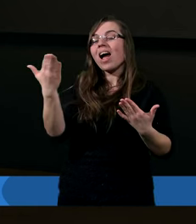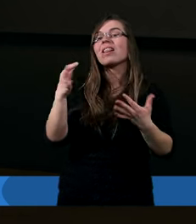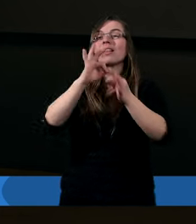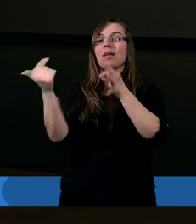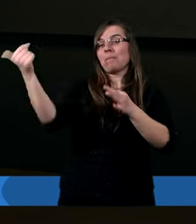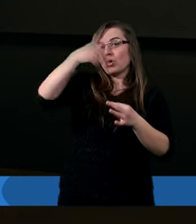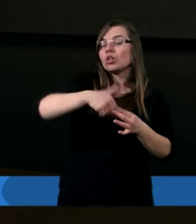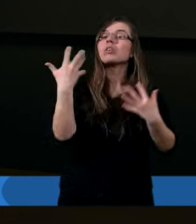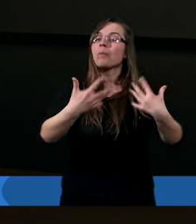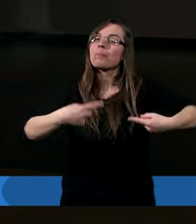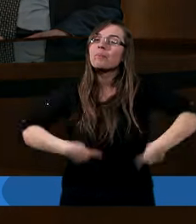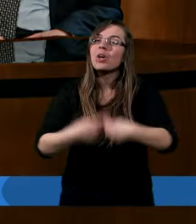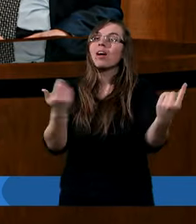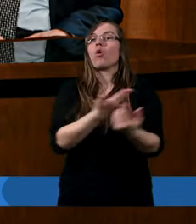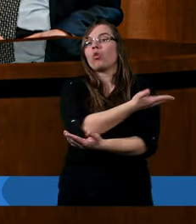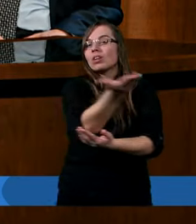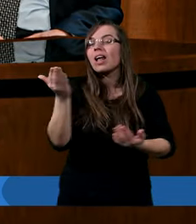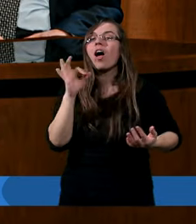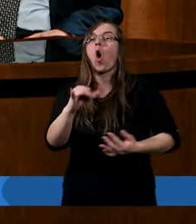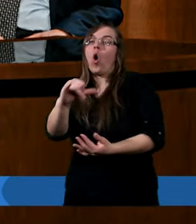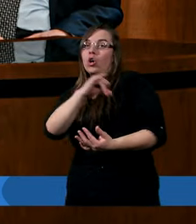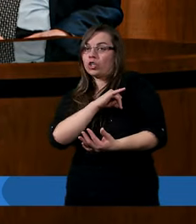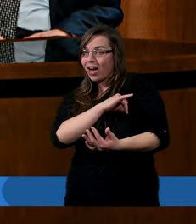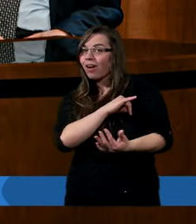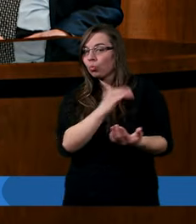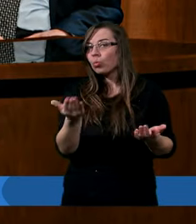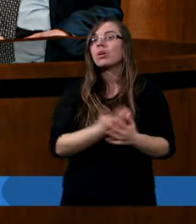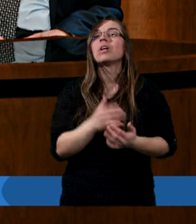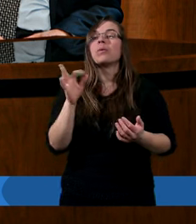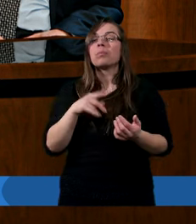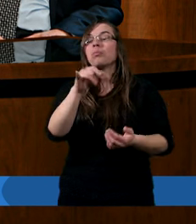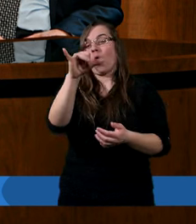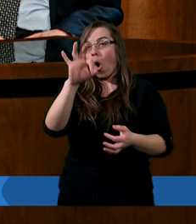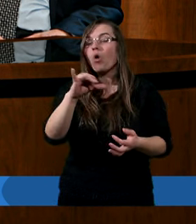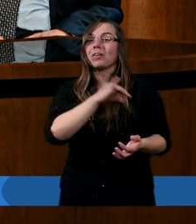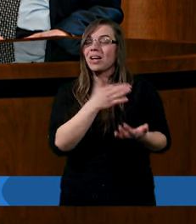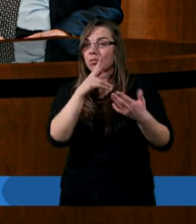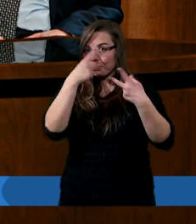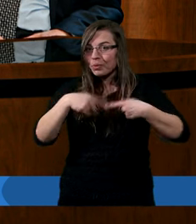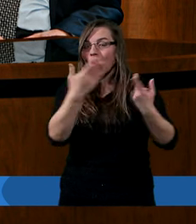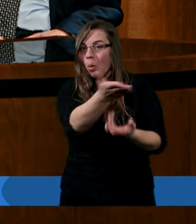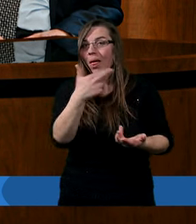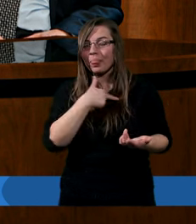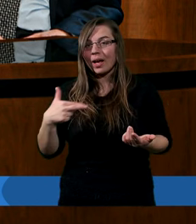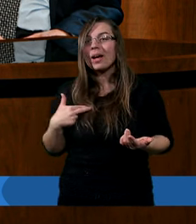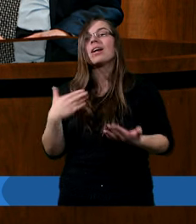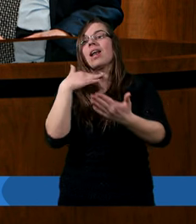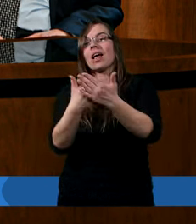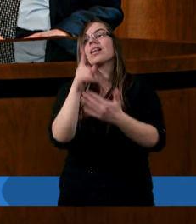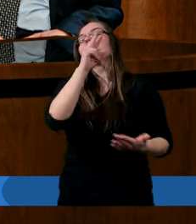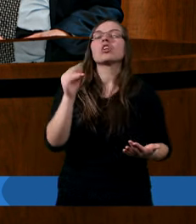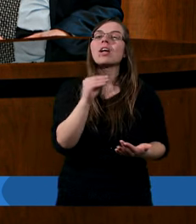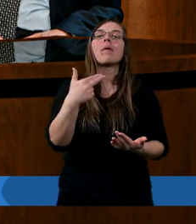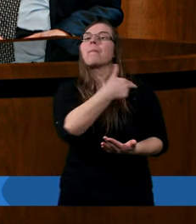to przekona świat o grzechu, o grzechu, dlatego, że